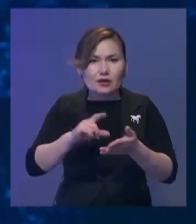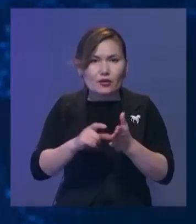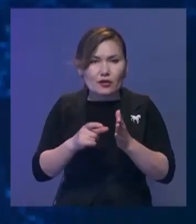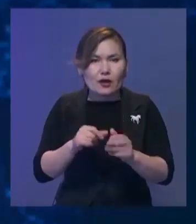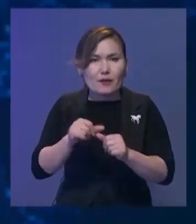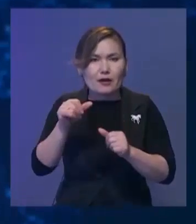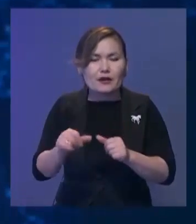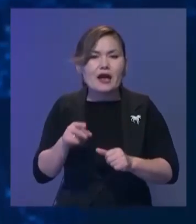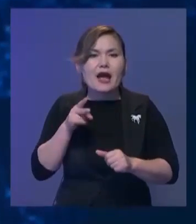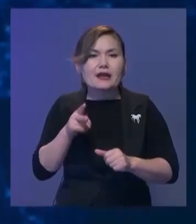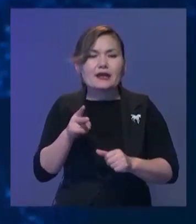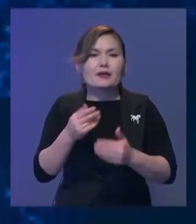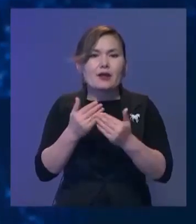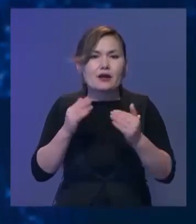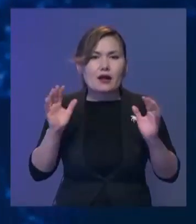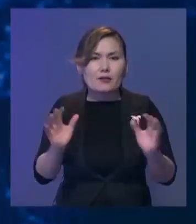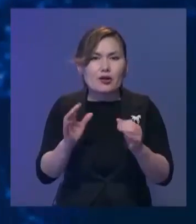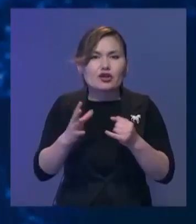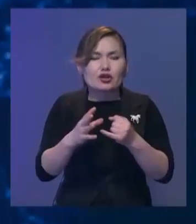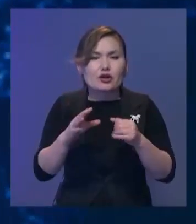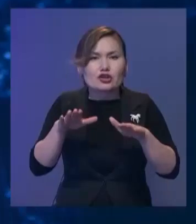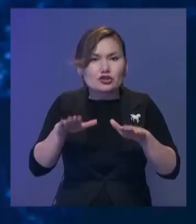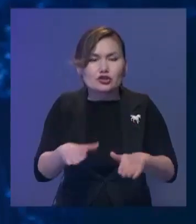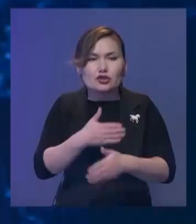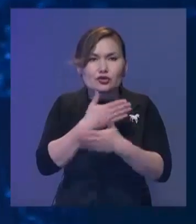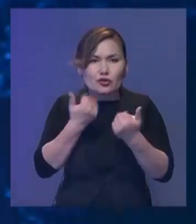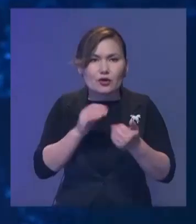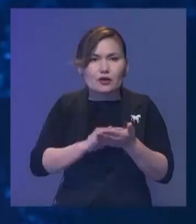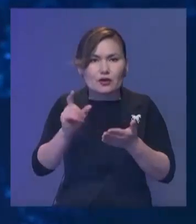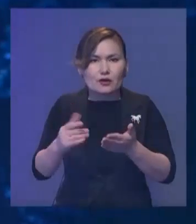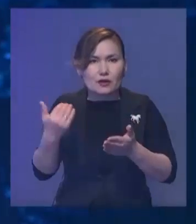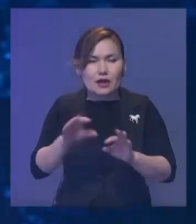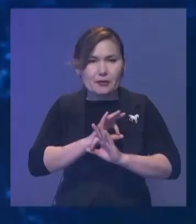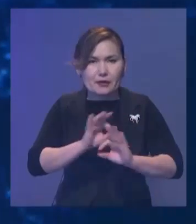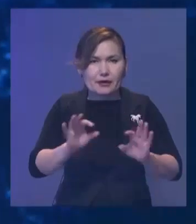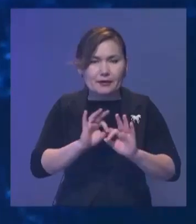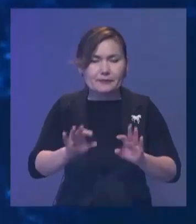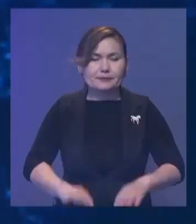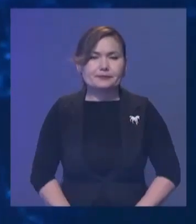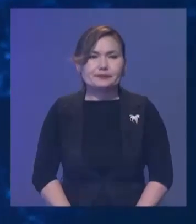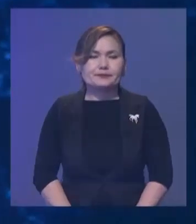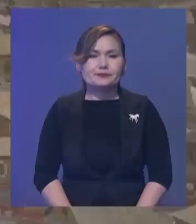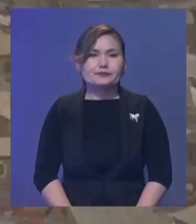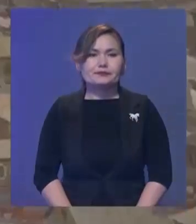2000 жылы экспонатты сақтайтын жер жоқ. Тақырып тәрптесім Махмарал Есім Ханұба тарқатады.